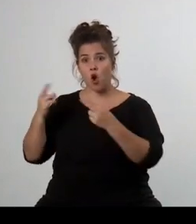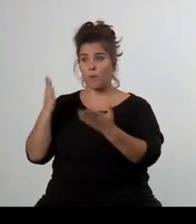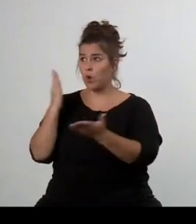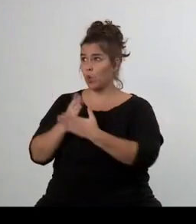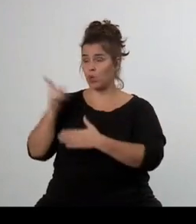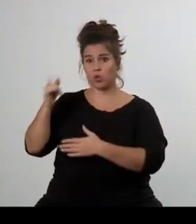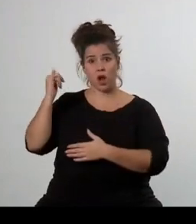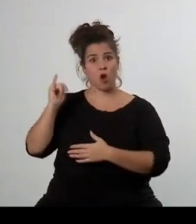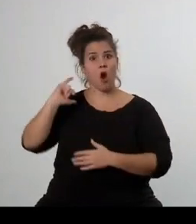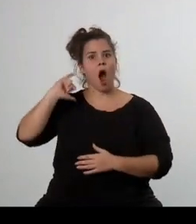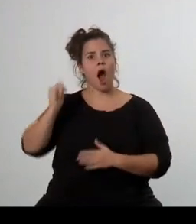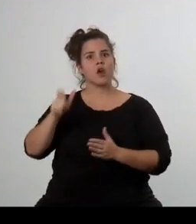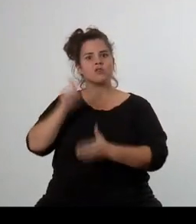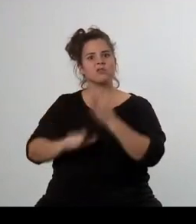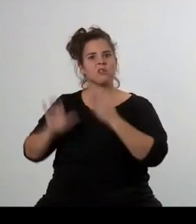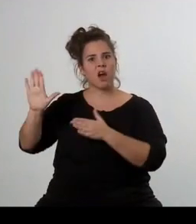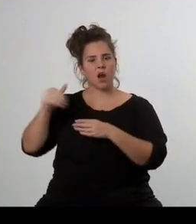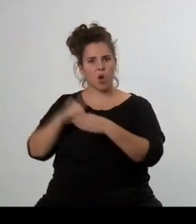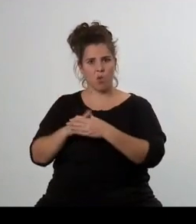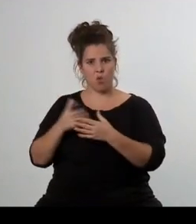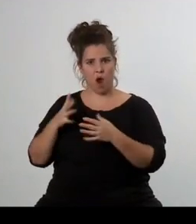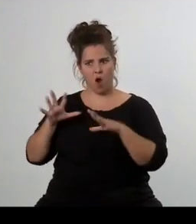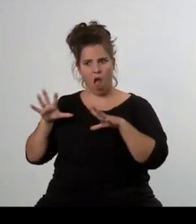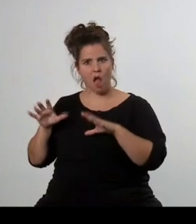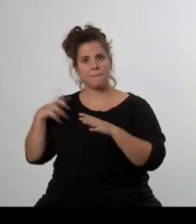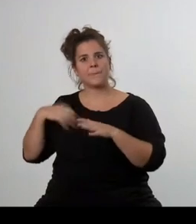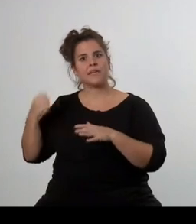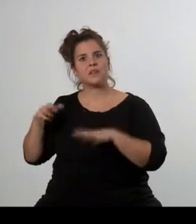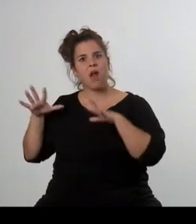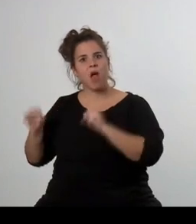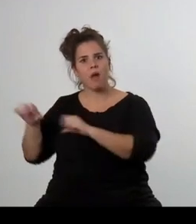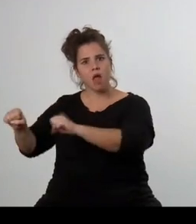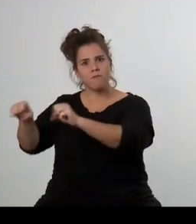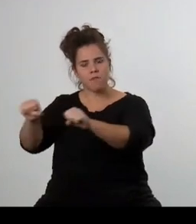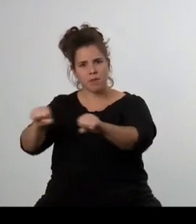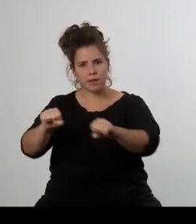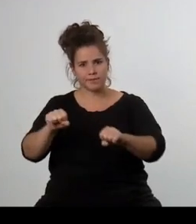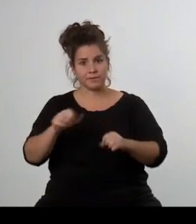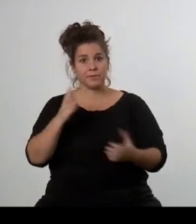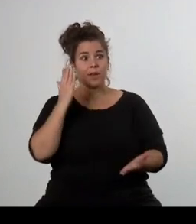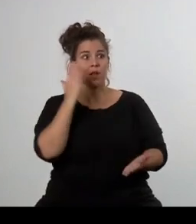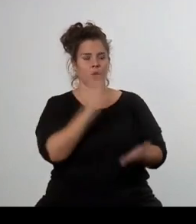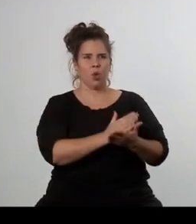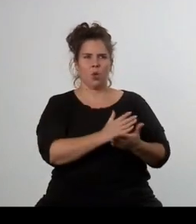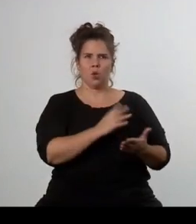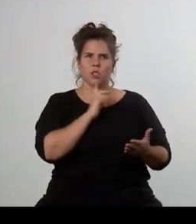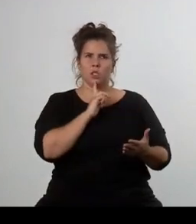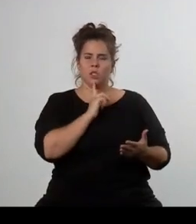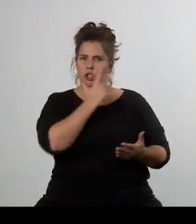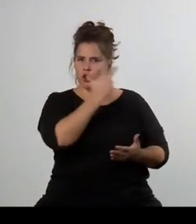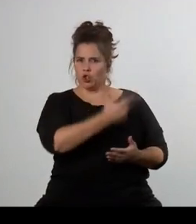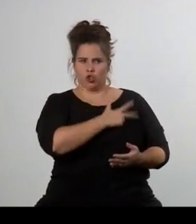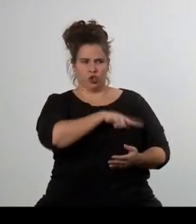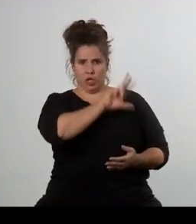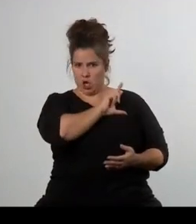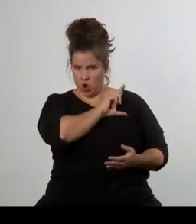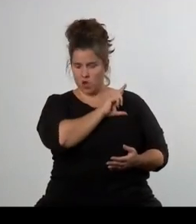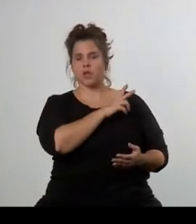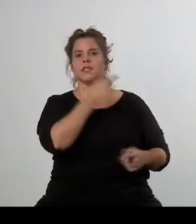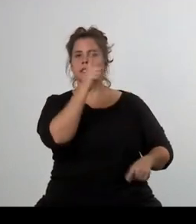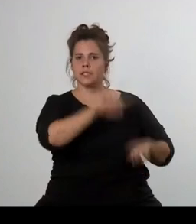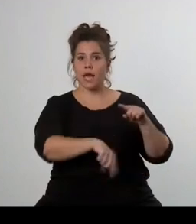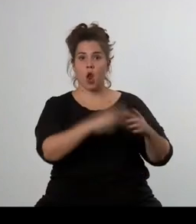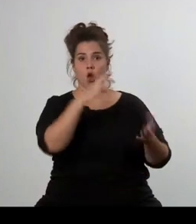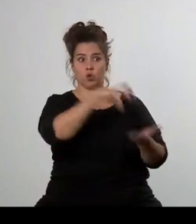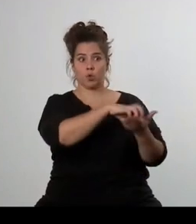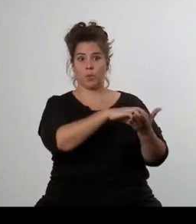hegemonem na české politické scéně. A pozvolení do sněmovny Pirátů, což je teď třetím rokem, jsme